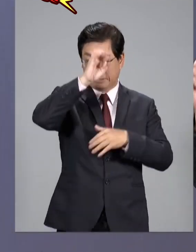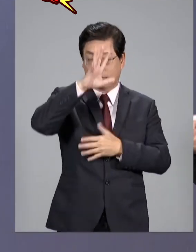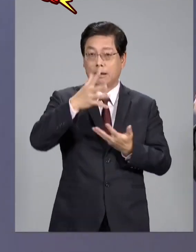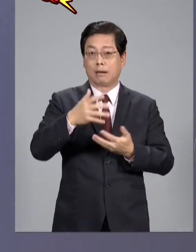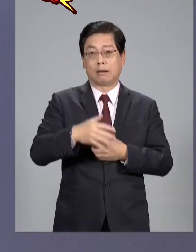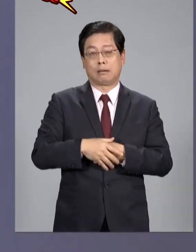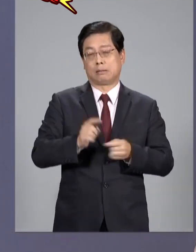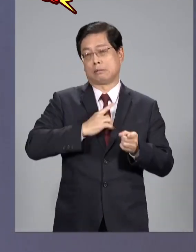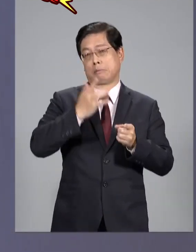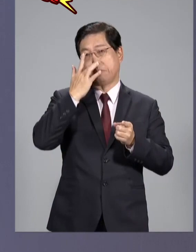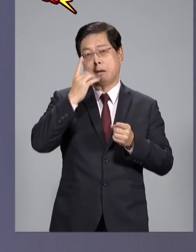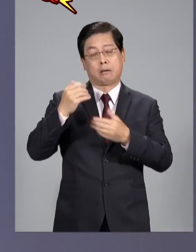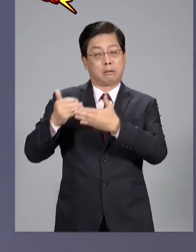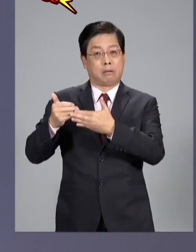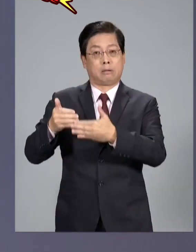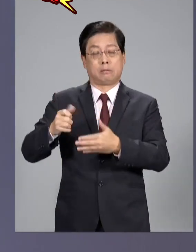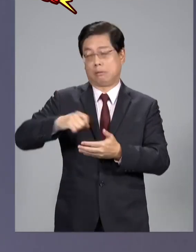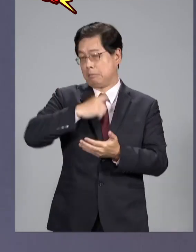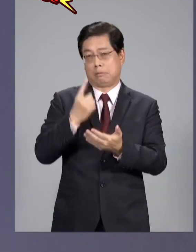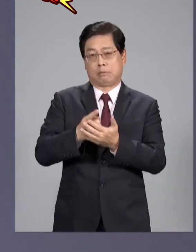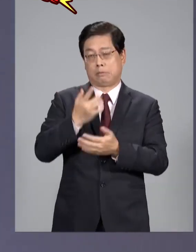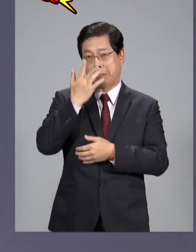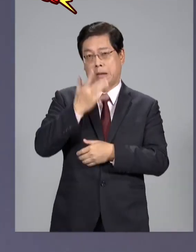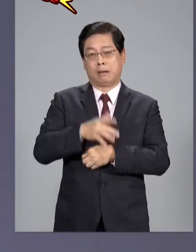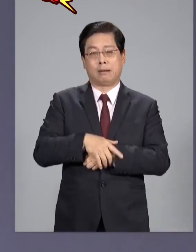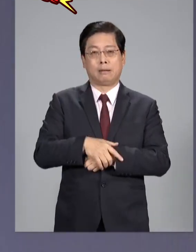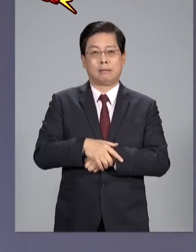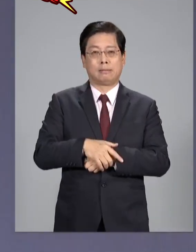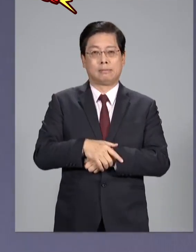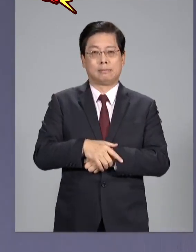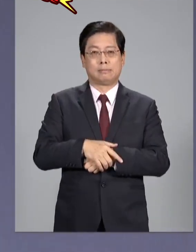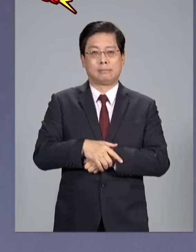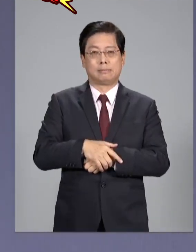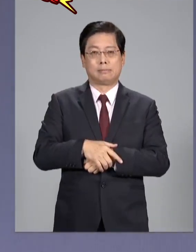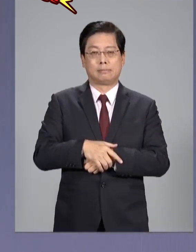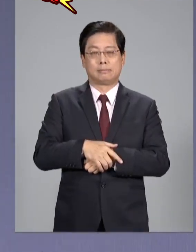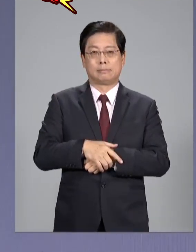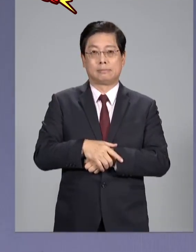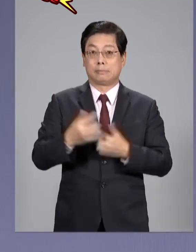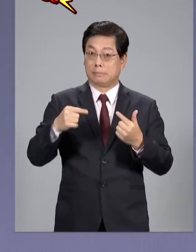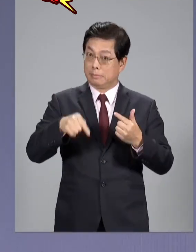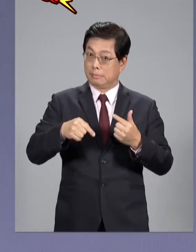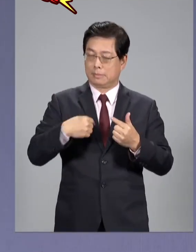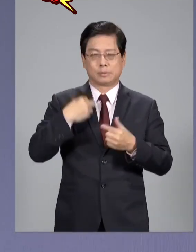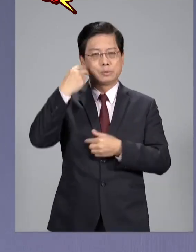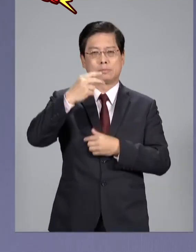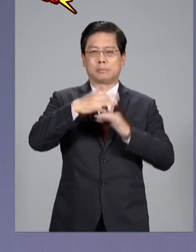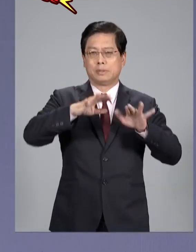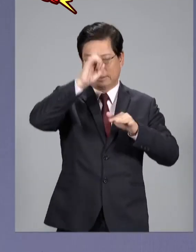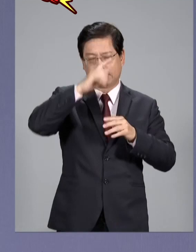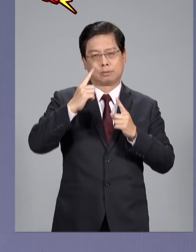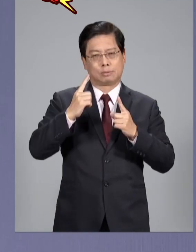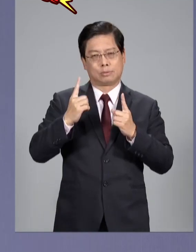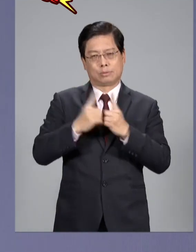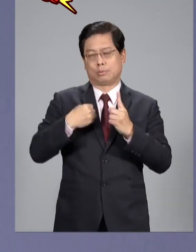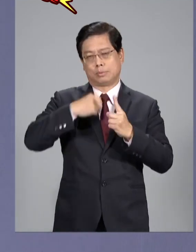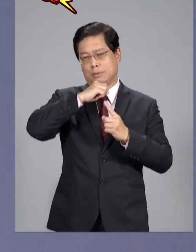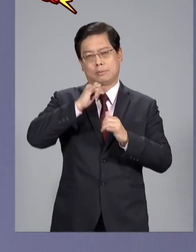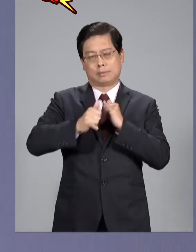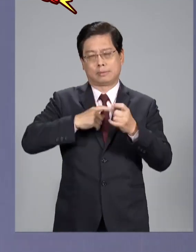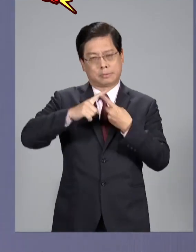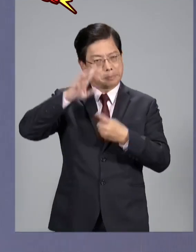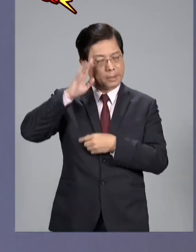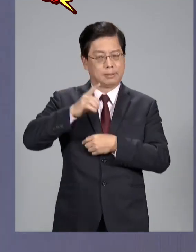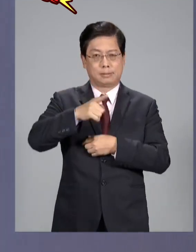呢卻不了解中國大陸完全不了解共產黨那這就是我覺得是民政黨對不起台灣民眾的地方